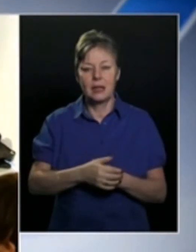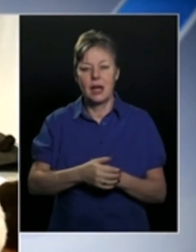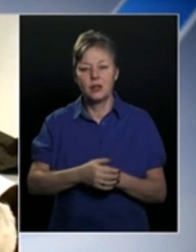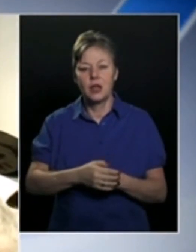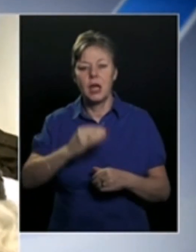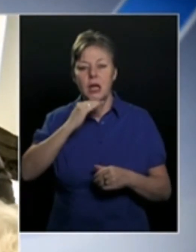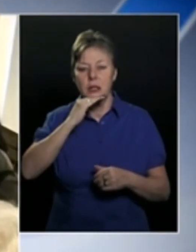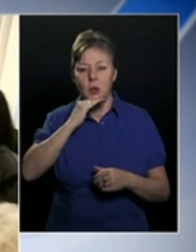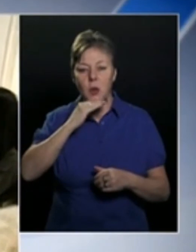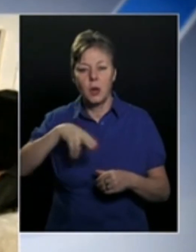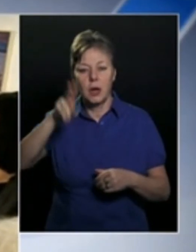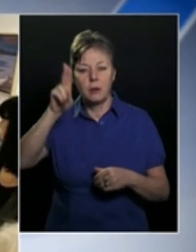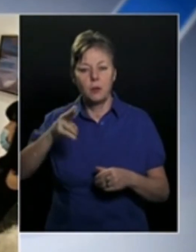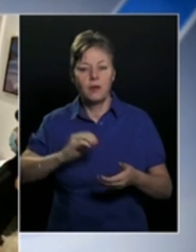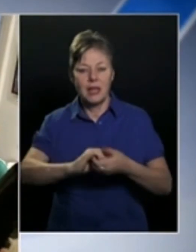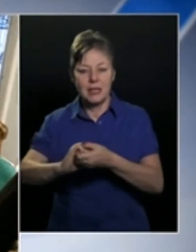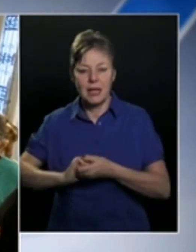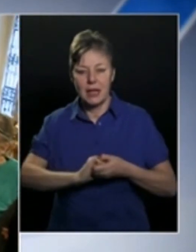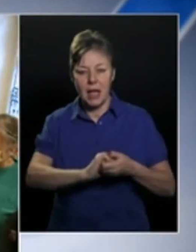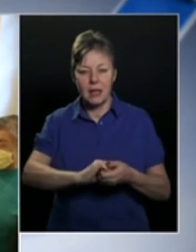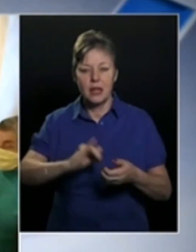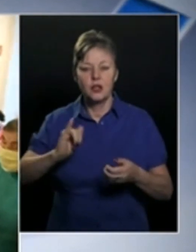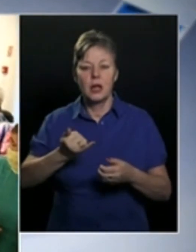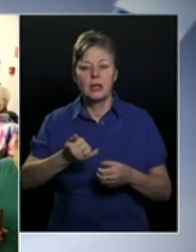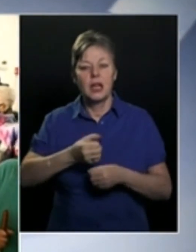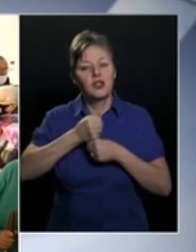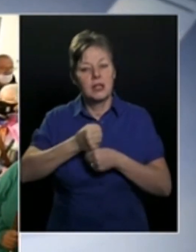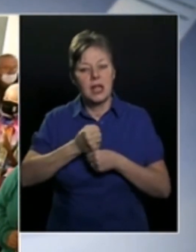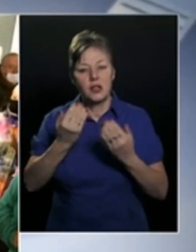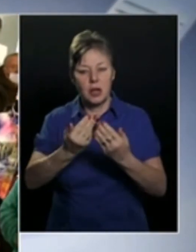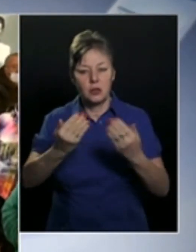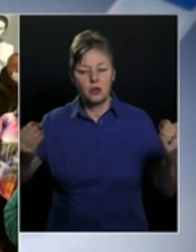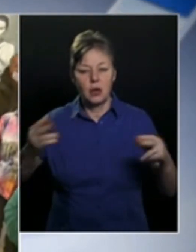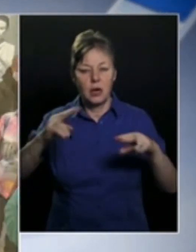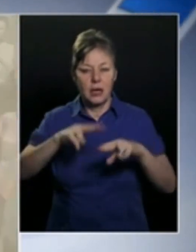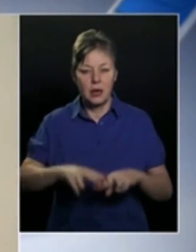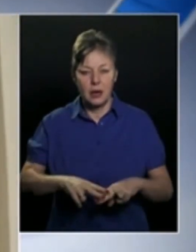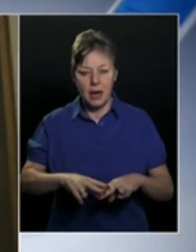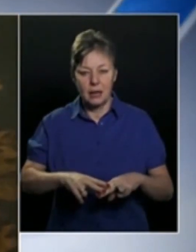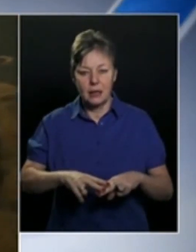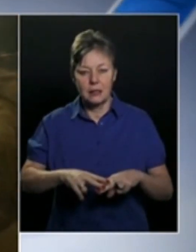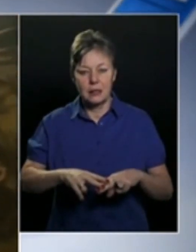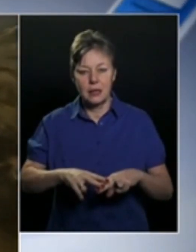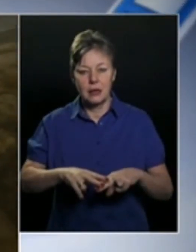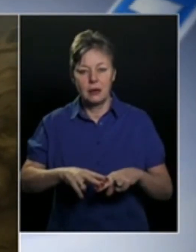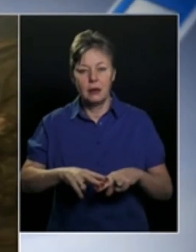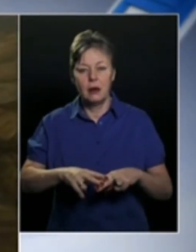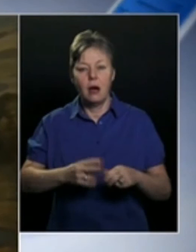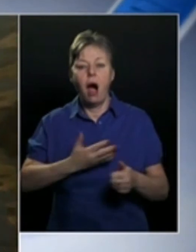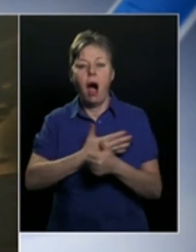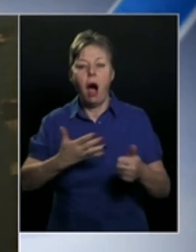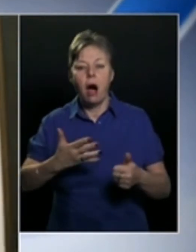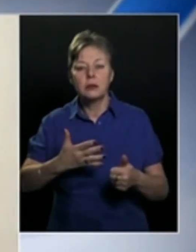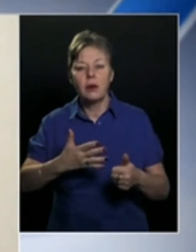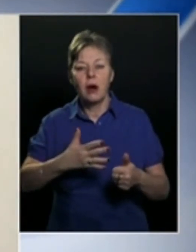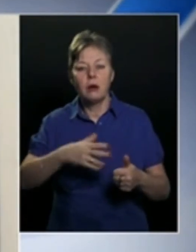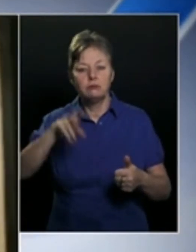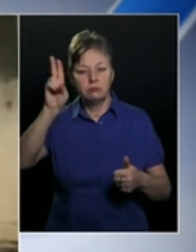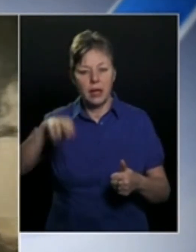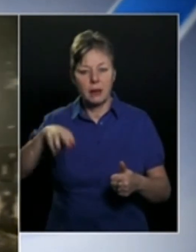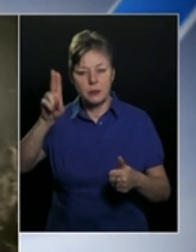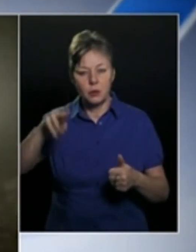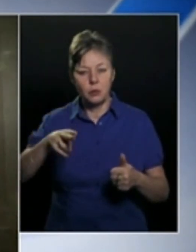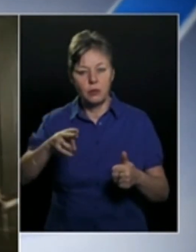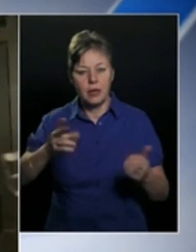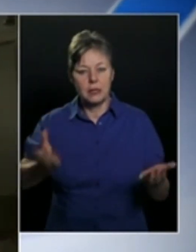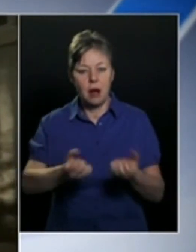kiállítást a Szolnoki Művészeti Egyesület és az Esernyős Galéria rendezte meg, amelyen 60 kortárs